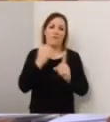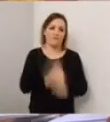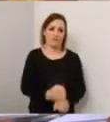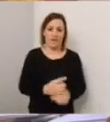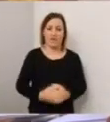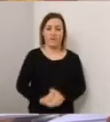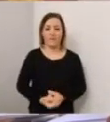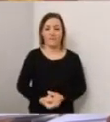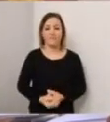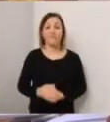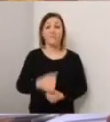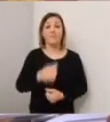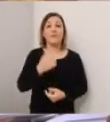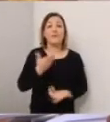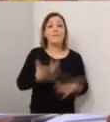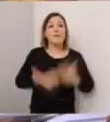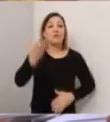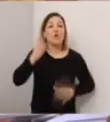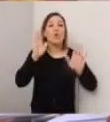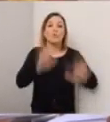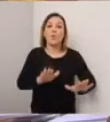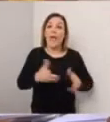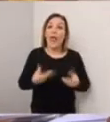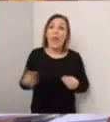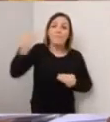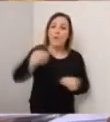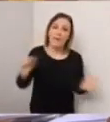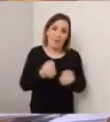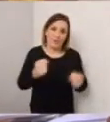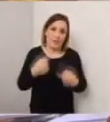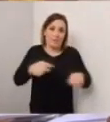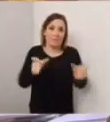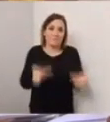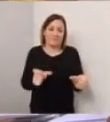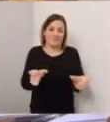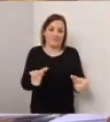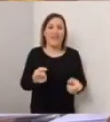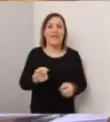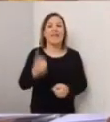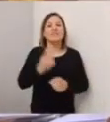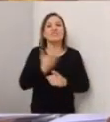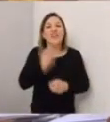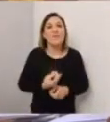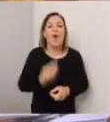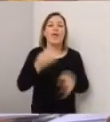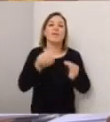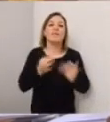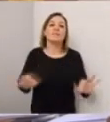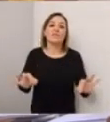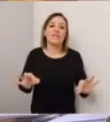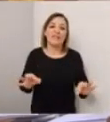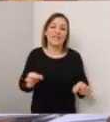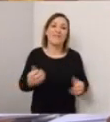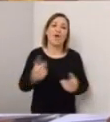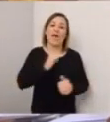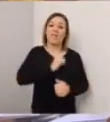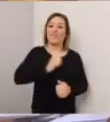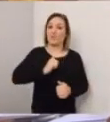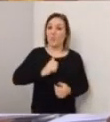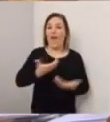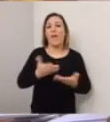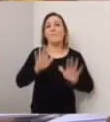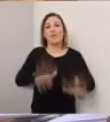maggiore tutela non ci può essere. Ci vogliono i dispositivi di prevenzione individuale, di protezione individuale, come le